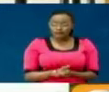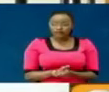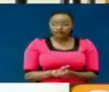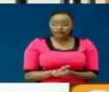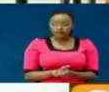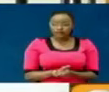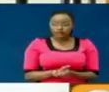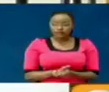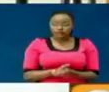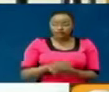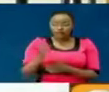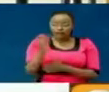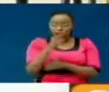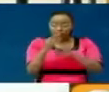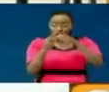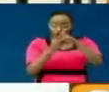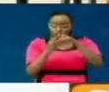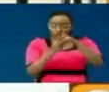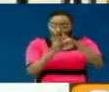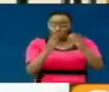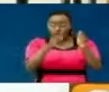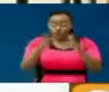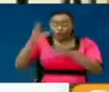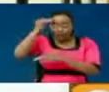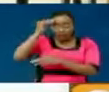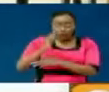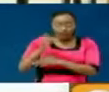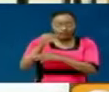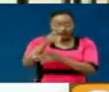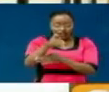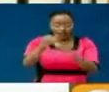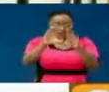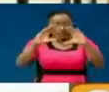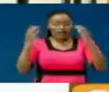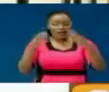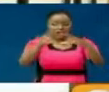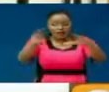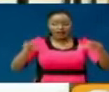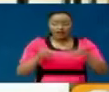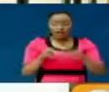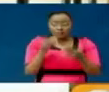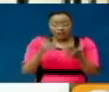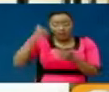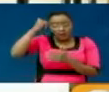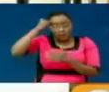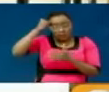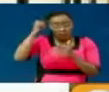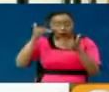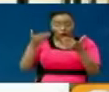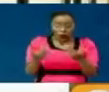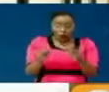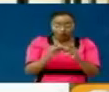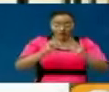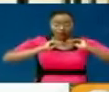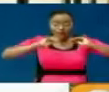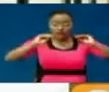Ni mezi julae na kwa kaweda wanafunzi wangekua kumu darasani aida wakisoma au